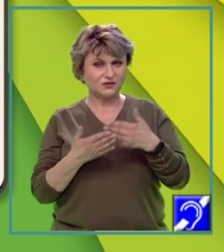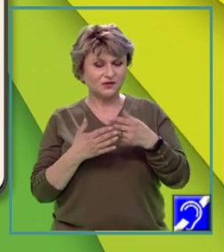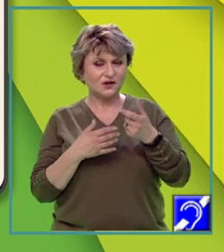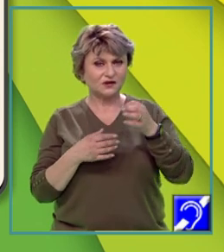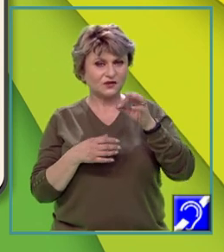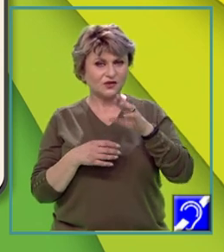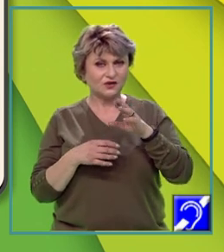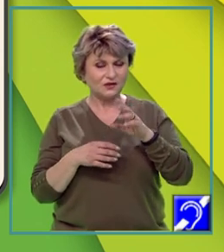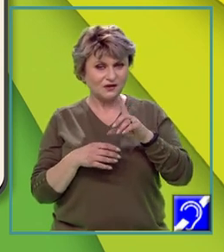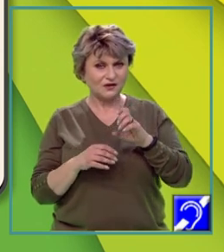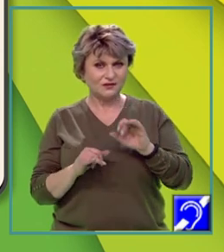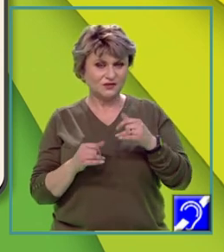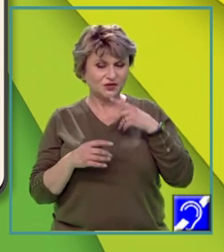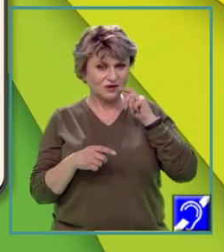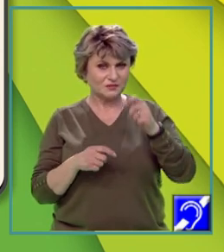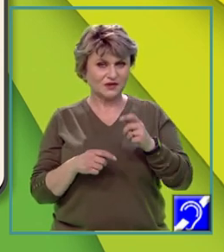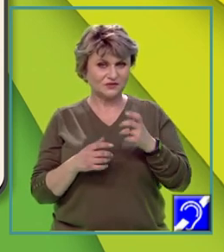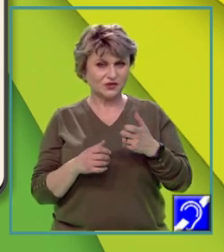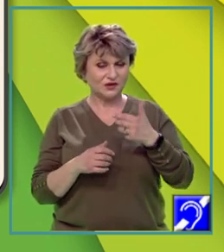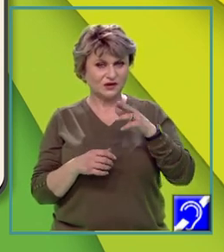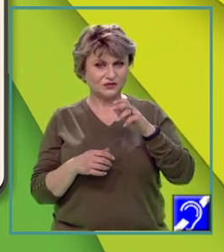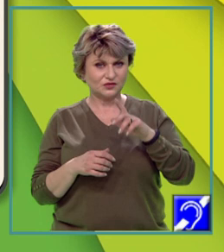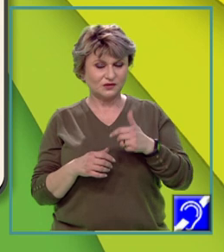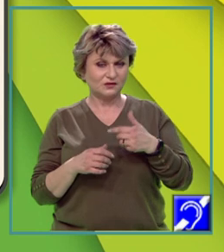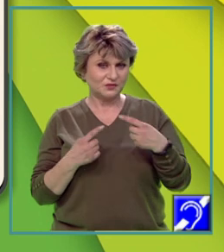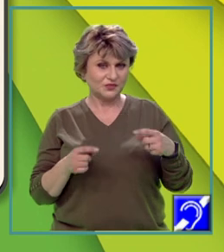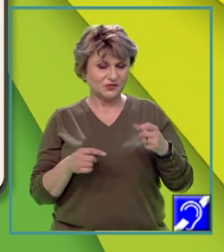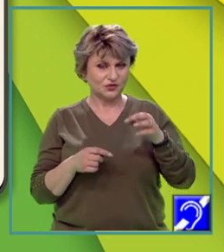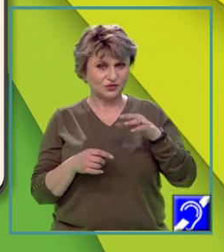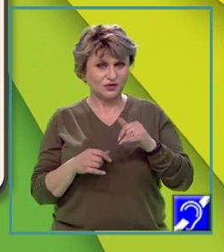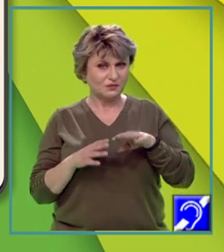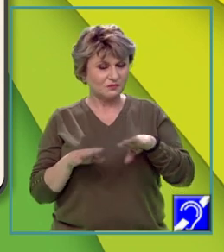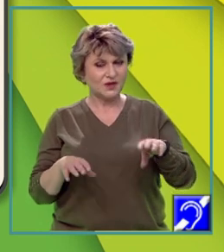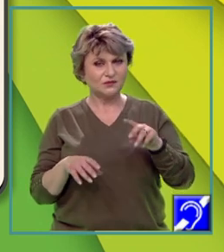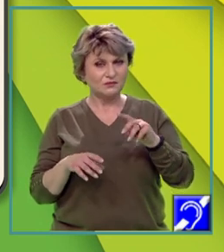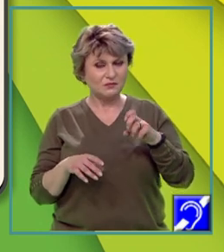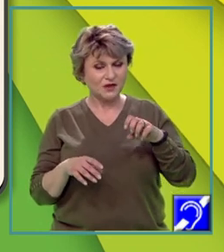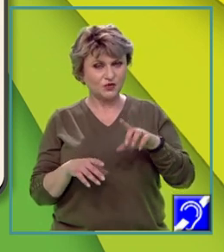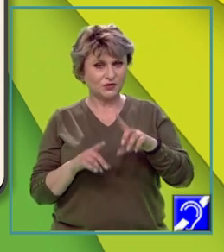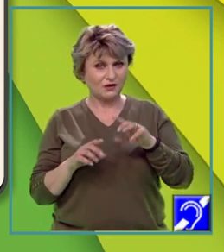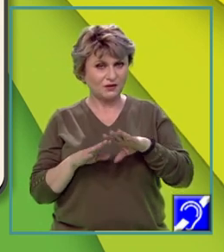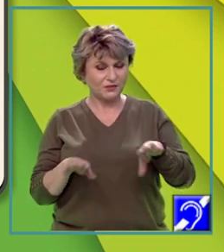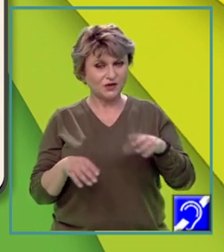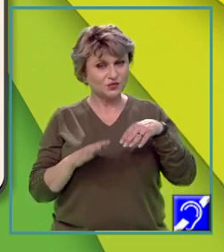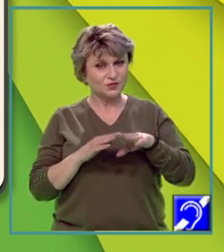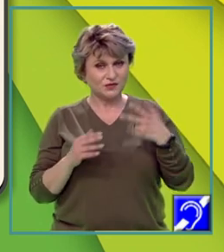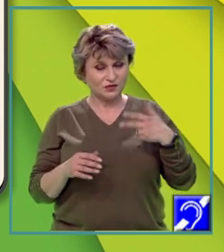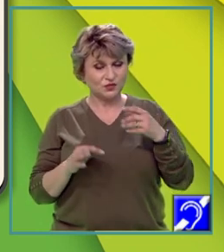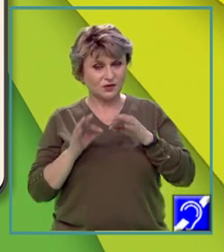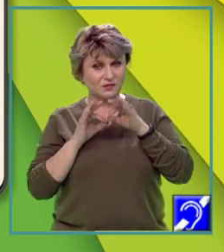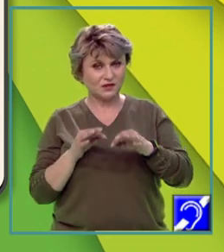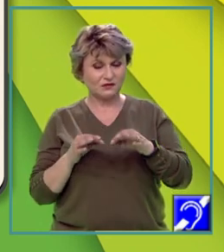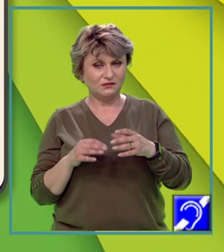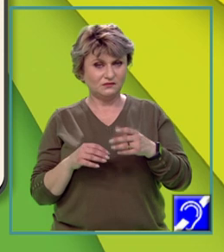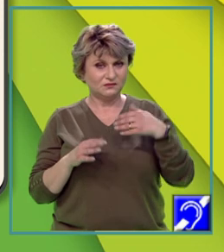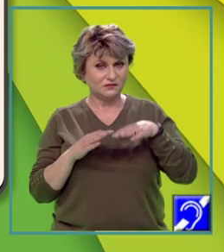solurilor fertile, respectiv argiluvii soluri. Mediul de câmpie se desfășoară sub 300 de metri altitudine